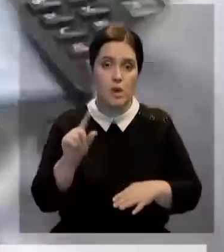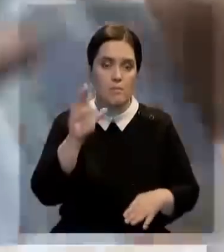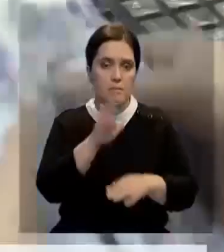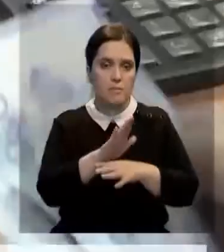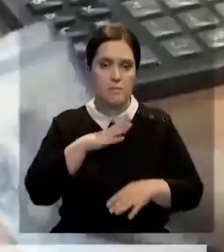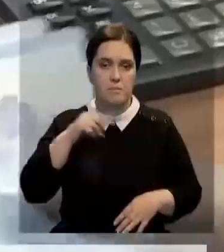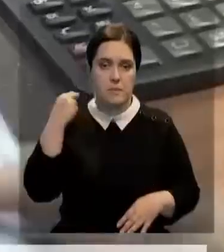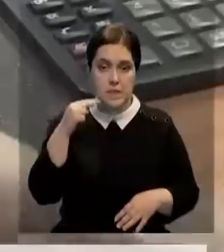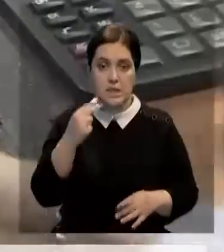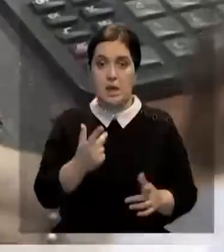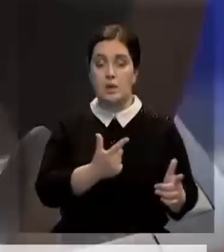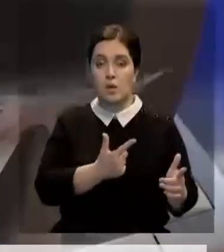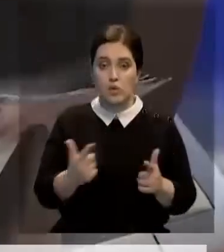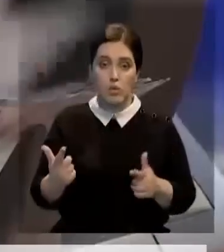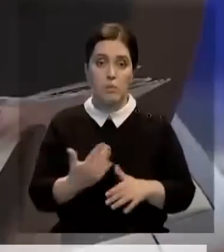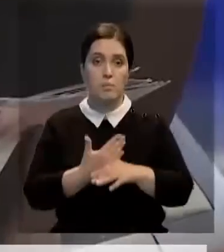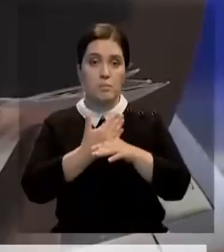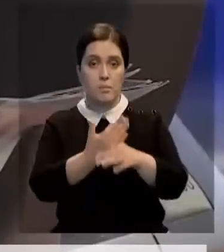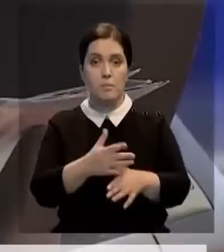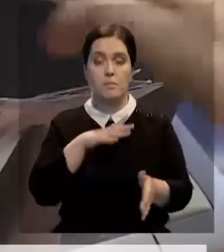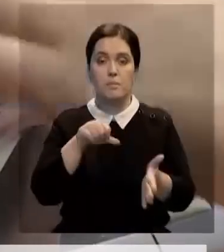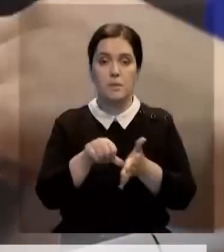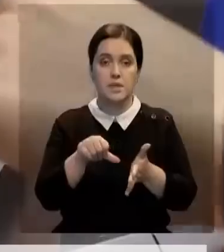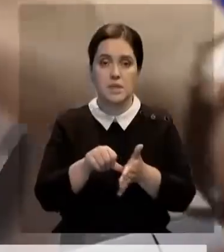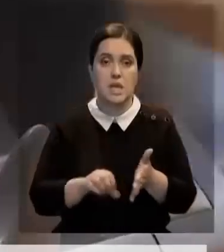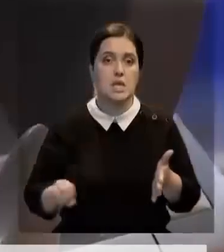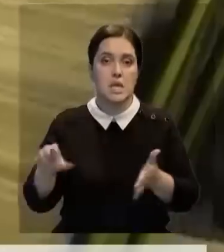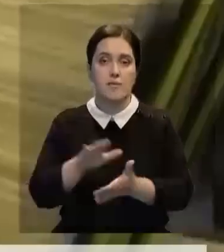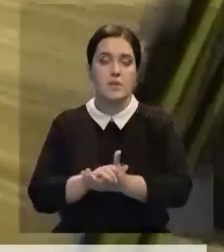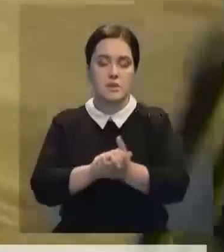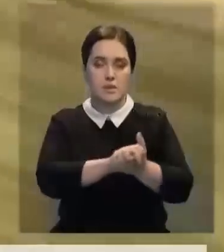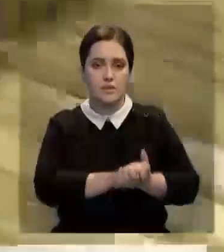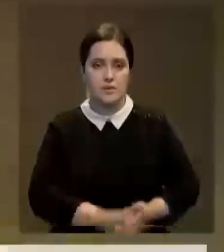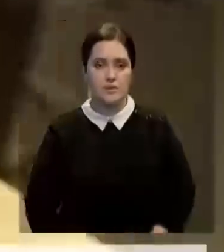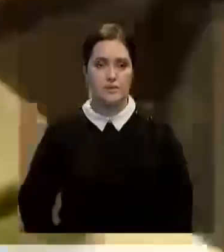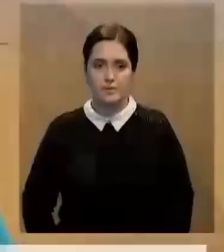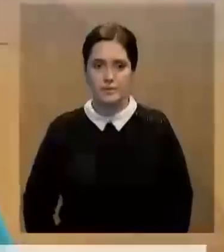поручений президента. Накануне о своей готовности оказать содействие заявили представители Евросоюза.